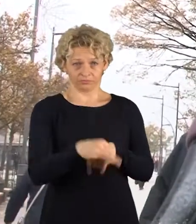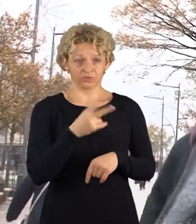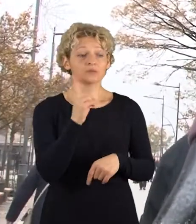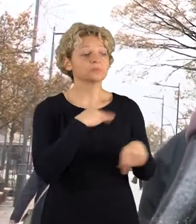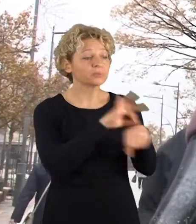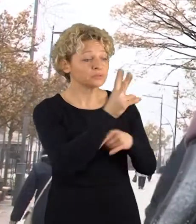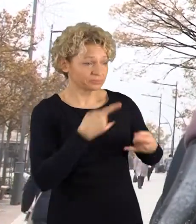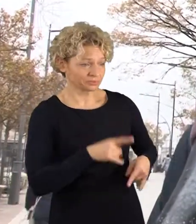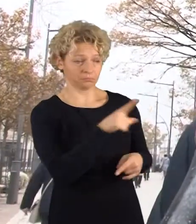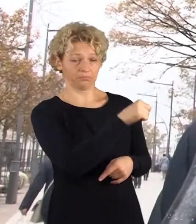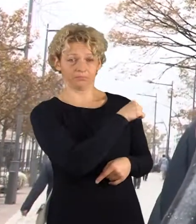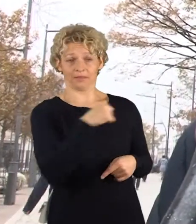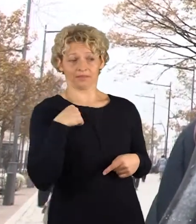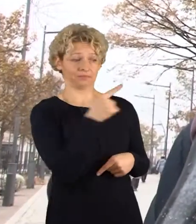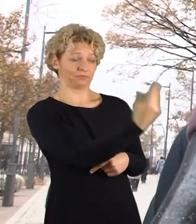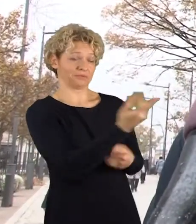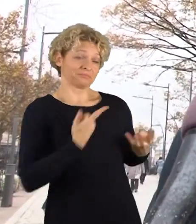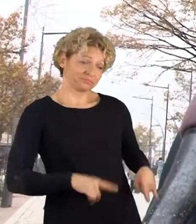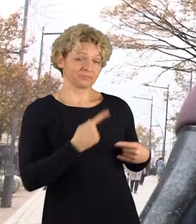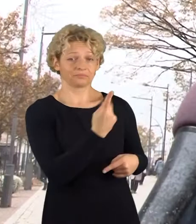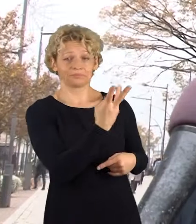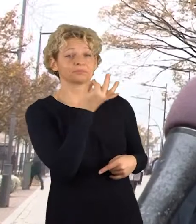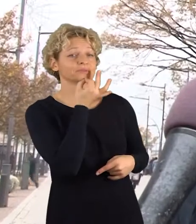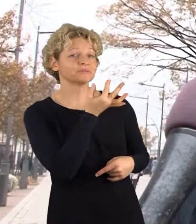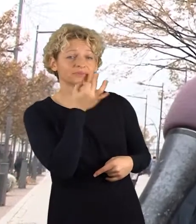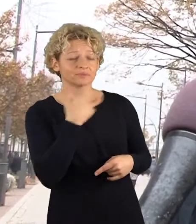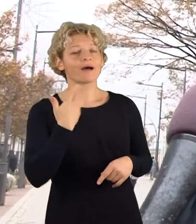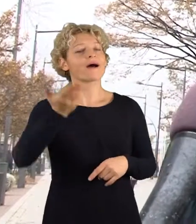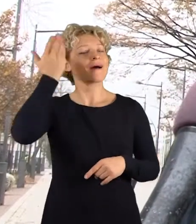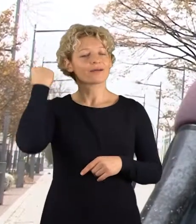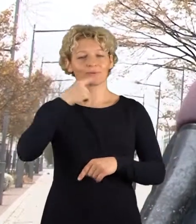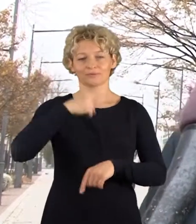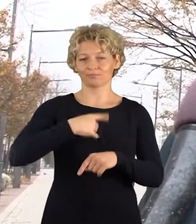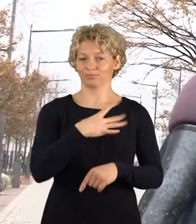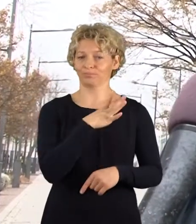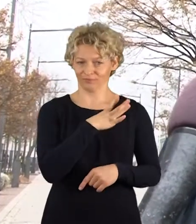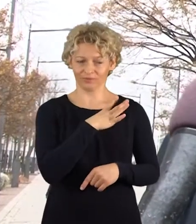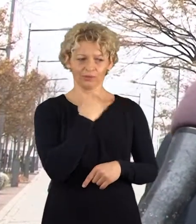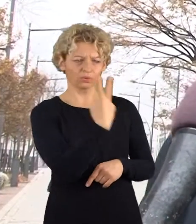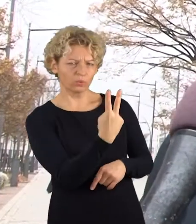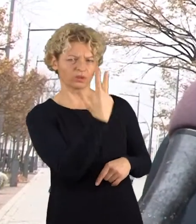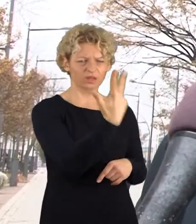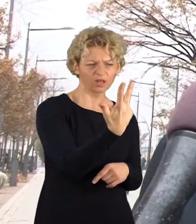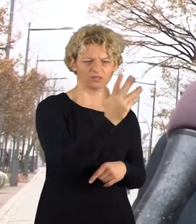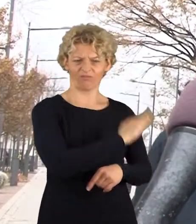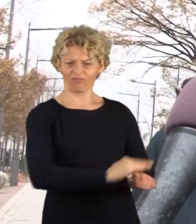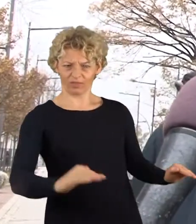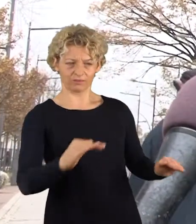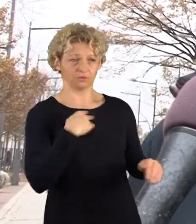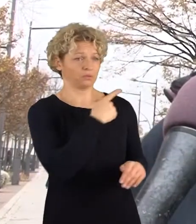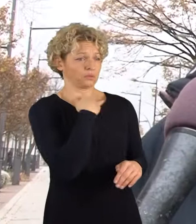apsisprendžia. Taip kaip ir anksčiau, kai mes apsisprendėm. Du, du, trys, trys. Durėjom būti daugia vaikėjai. Buvom daugia vaikėjai, kurie.